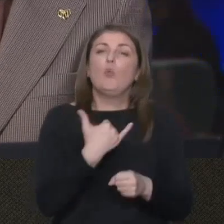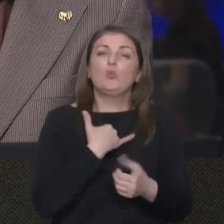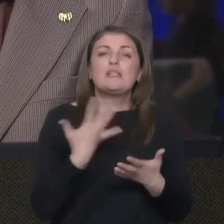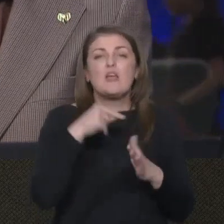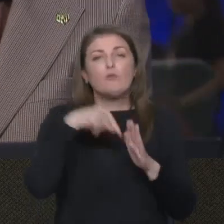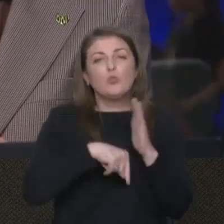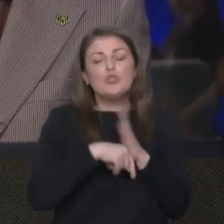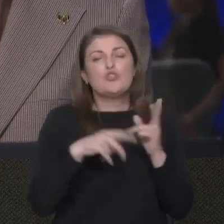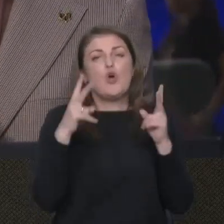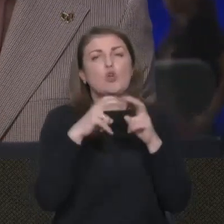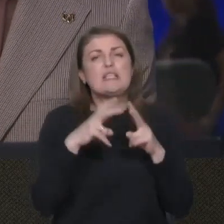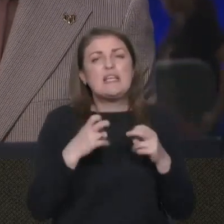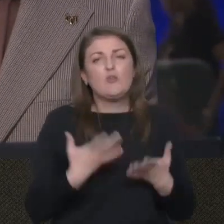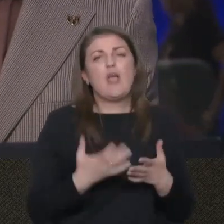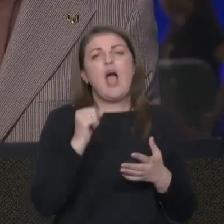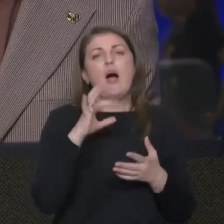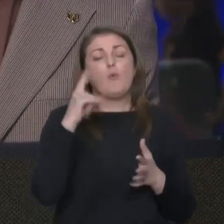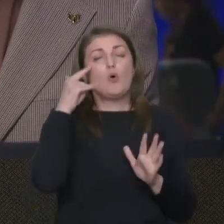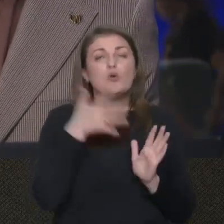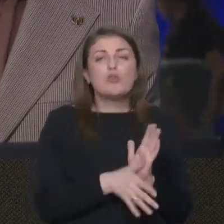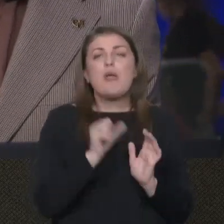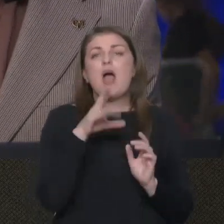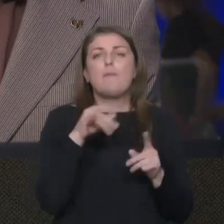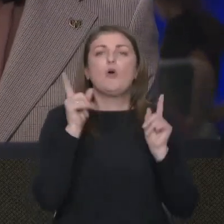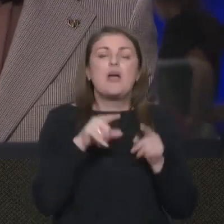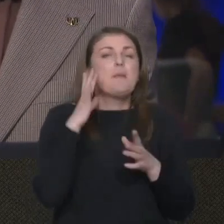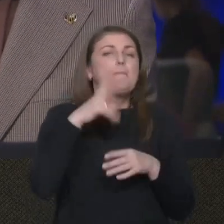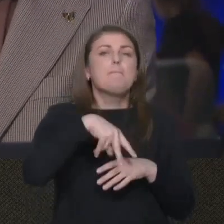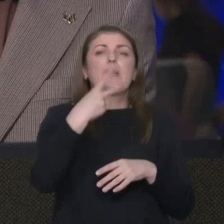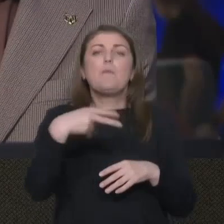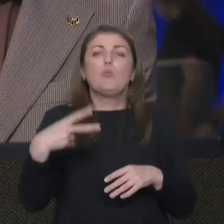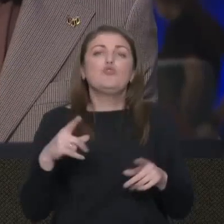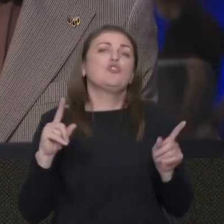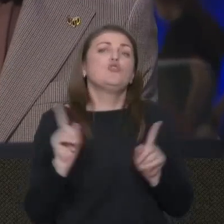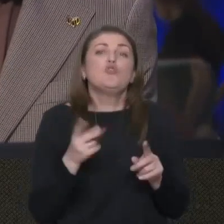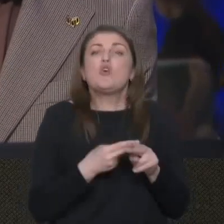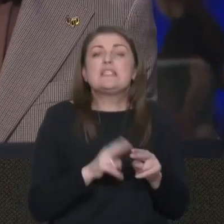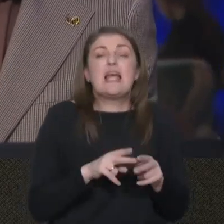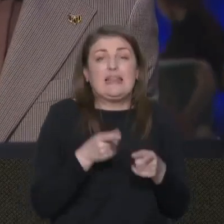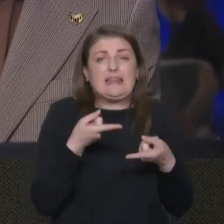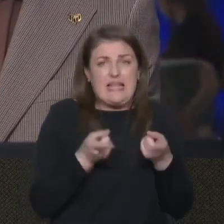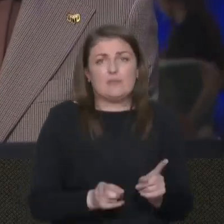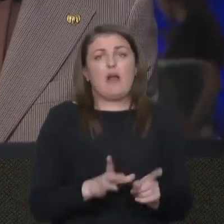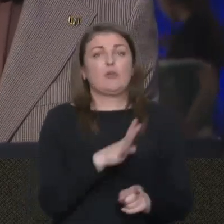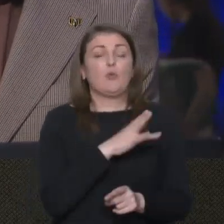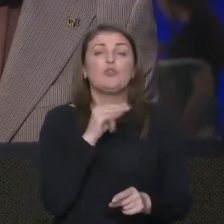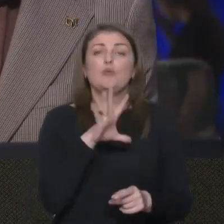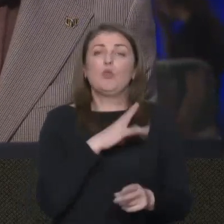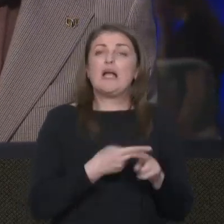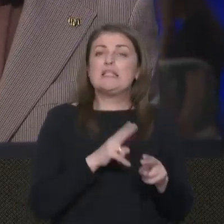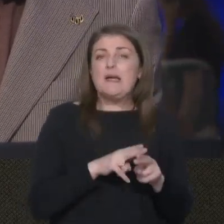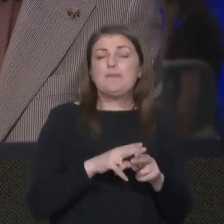внутрішні розслідування, або розуміння, або навіть припущення, що ж це насправді було? Чи була це